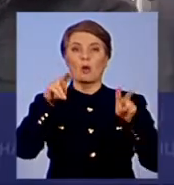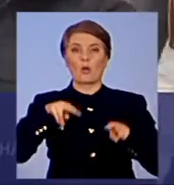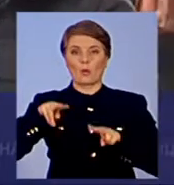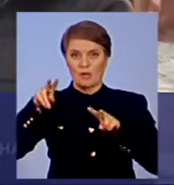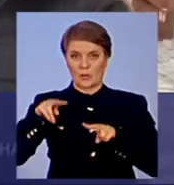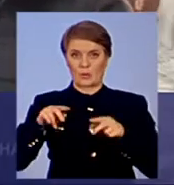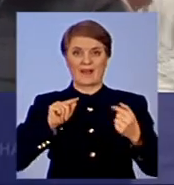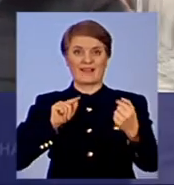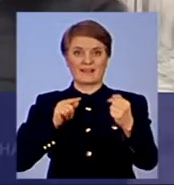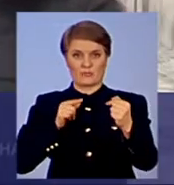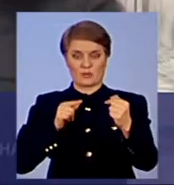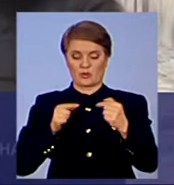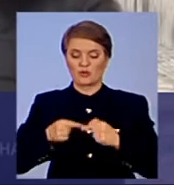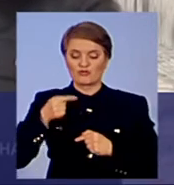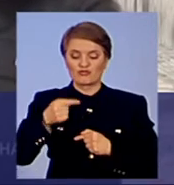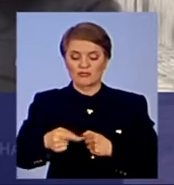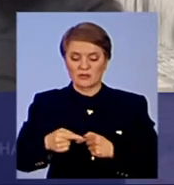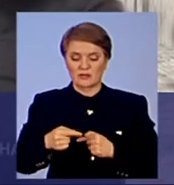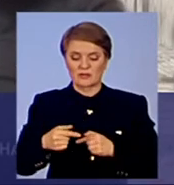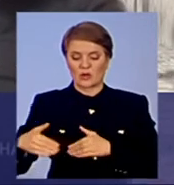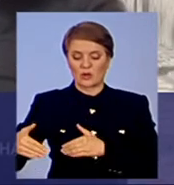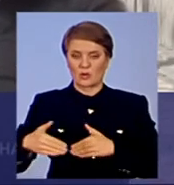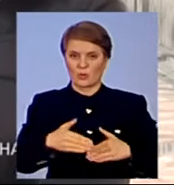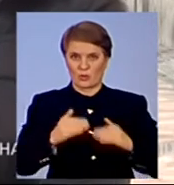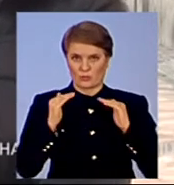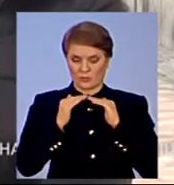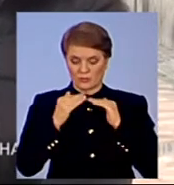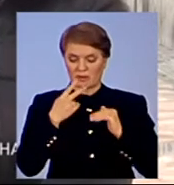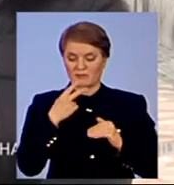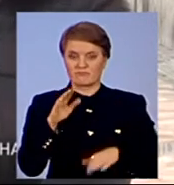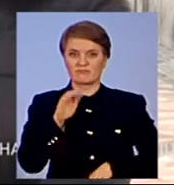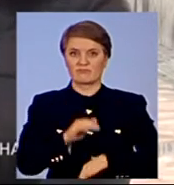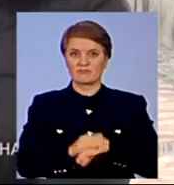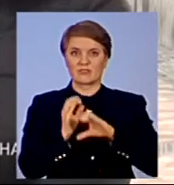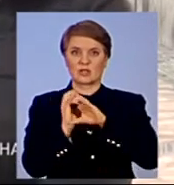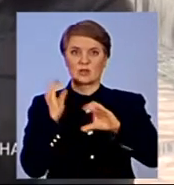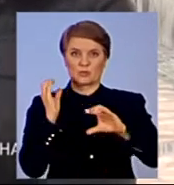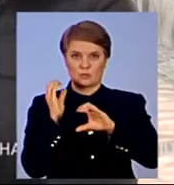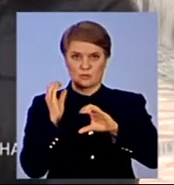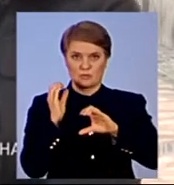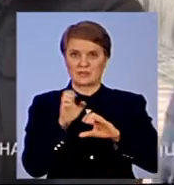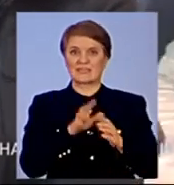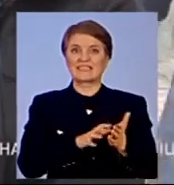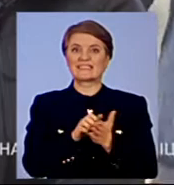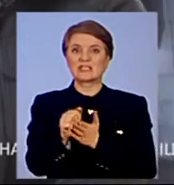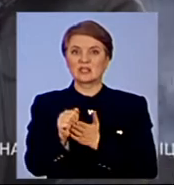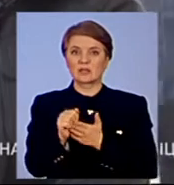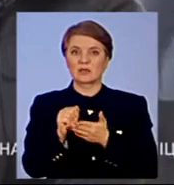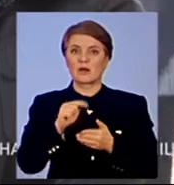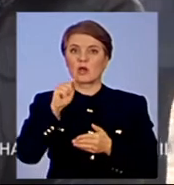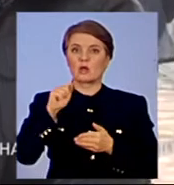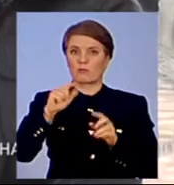навпроти через дорогу біля будівлі виявили відстріляний тубус гранатомета зі знищеним маркуванням його